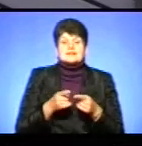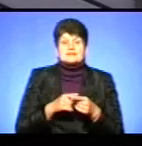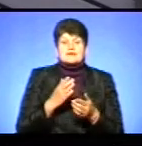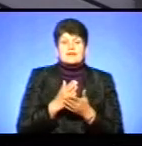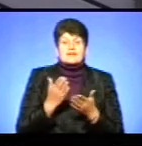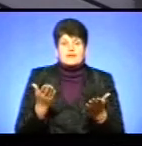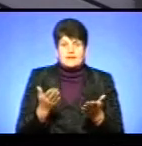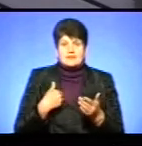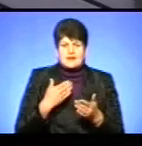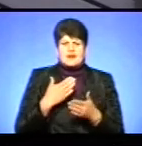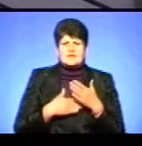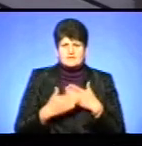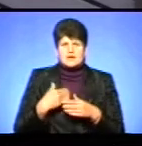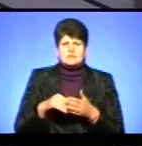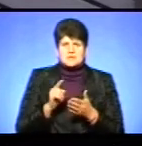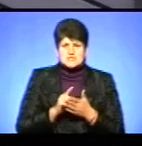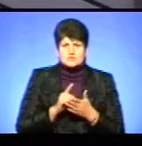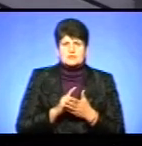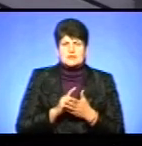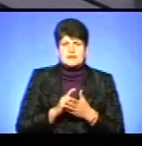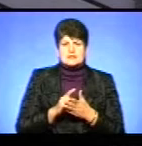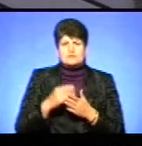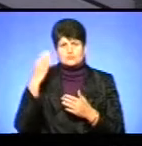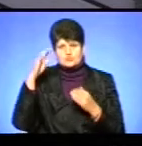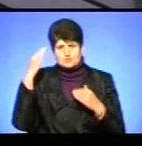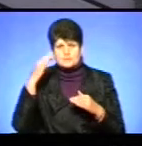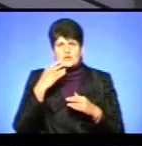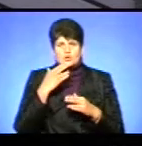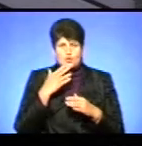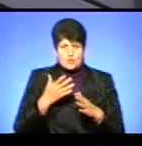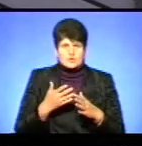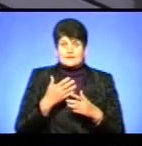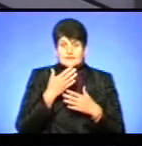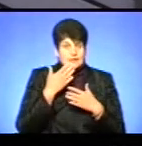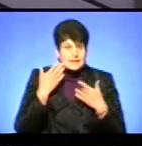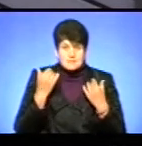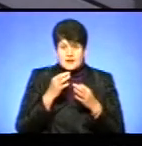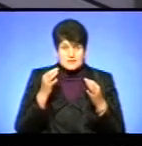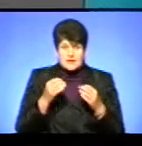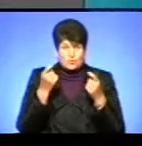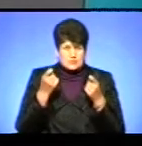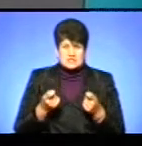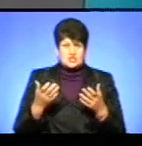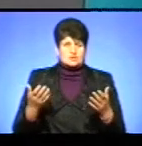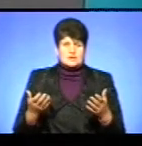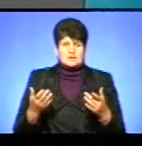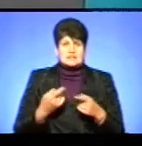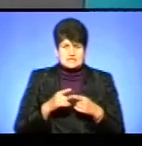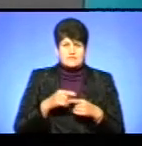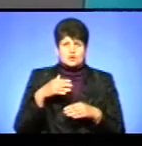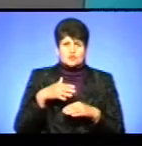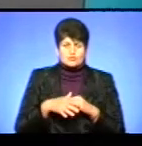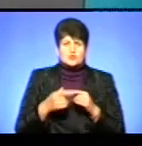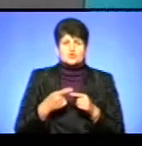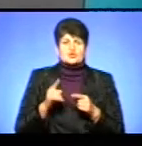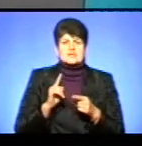звідно? Як інвалідам, пенсіонерам іногороднім, будемо казати, нема абсолютно ніякої знищи. Це ж ви розумієте,